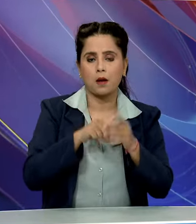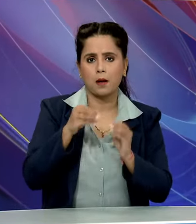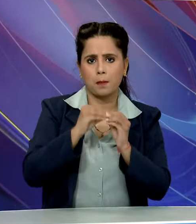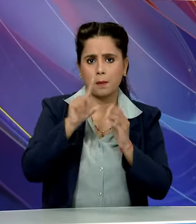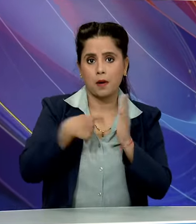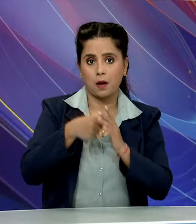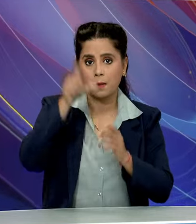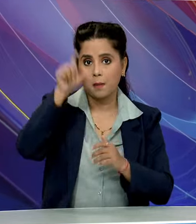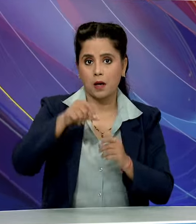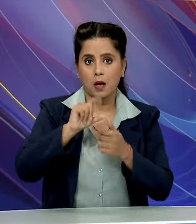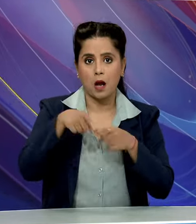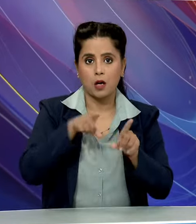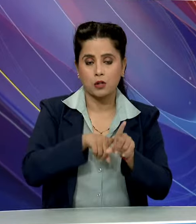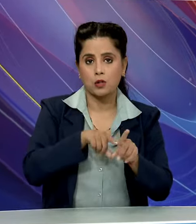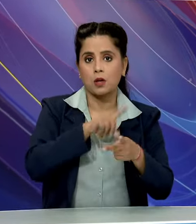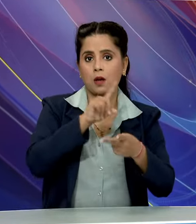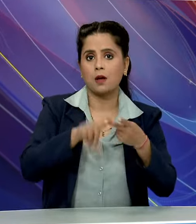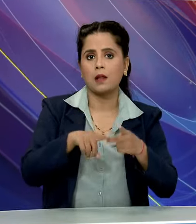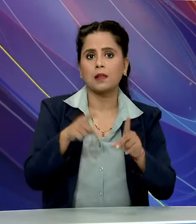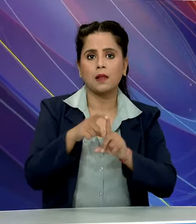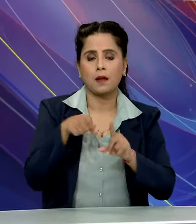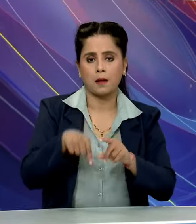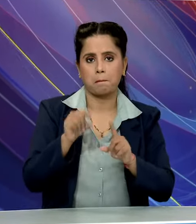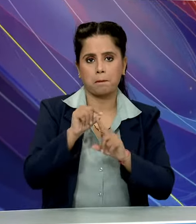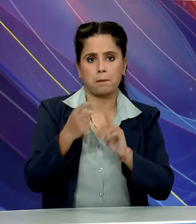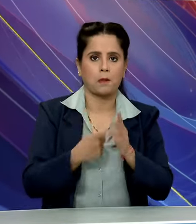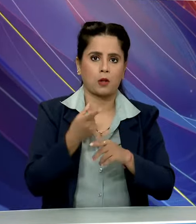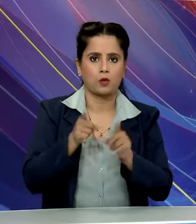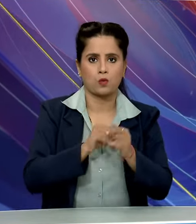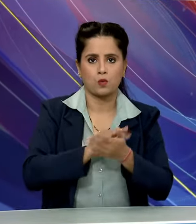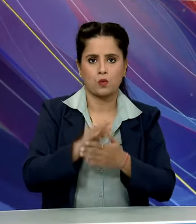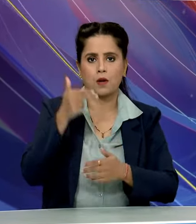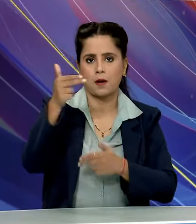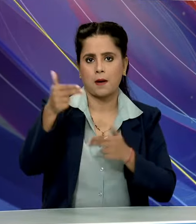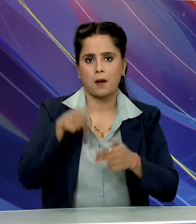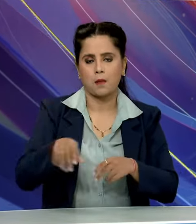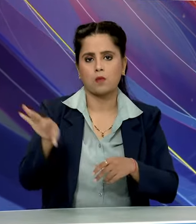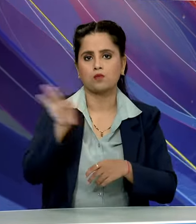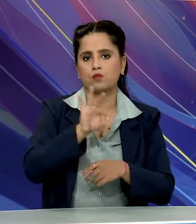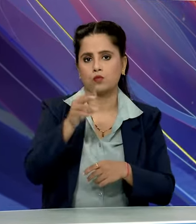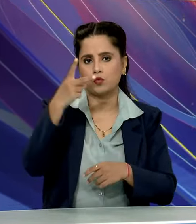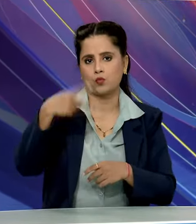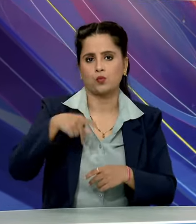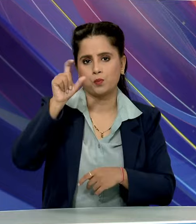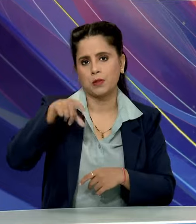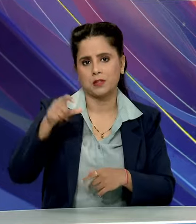से अजयालोक और दिल्ली से प्रतियुषकंठ के राश्टी प्रवक्ता नियुक्त किया है